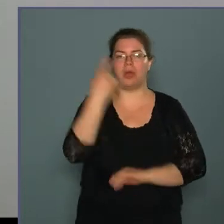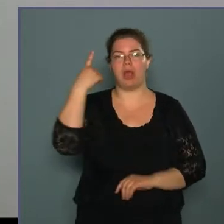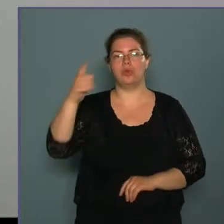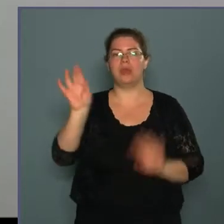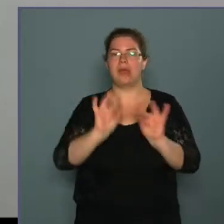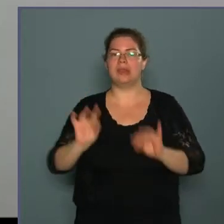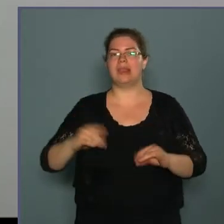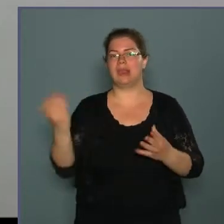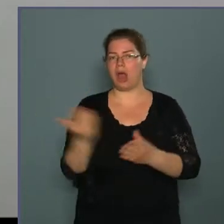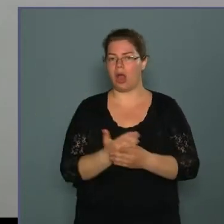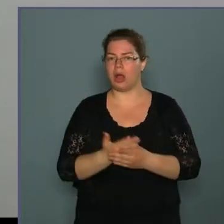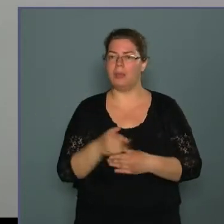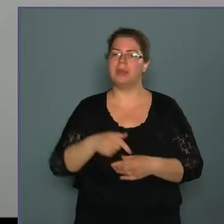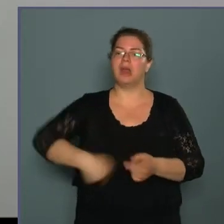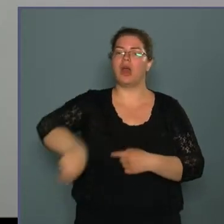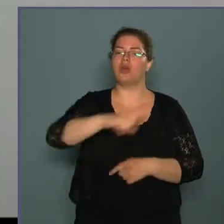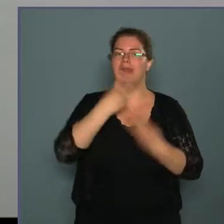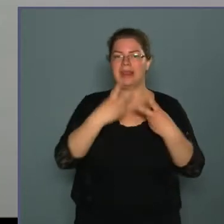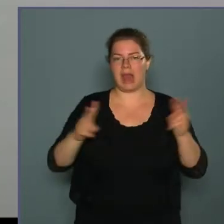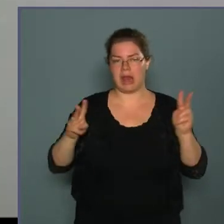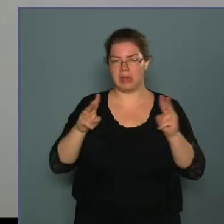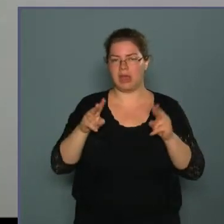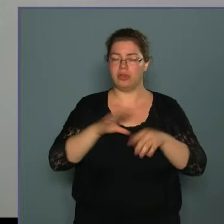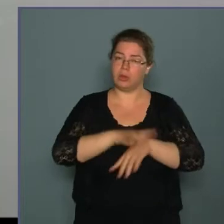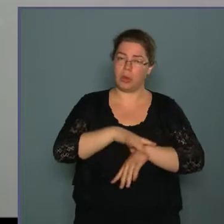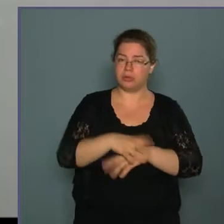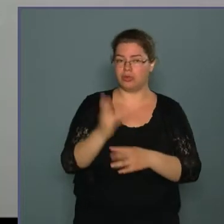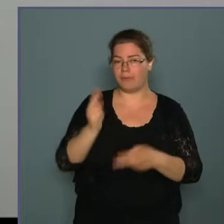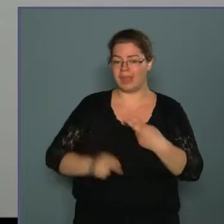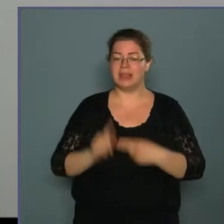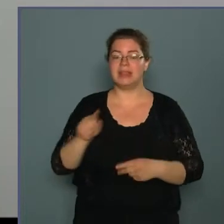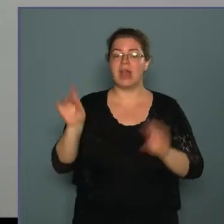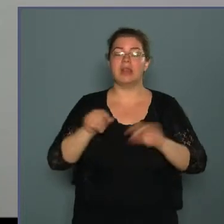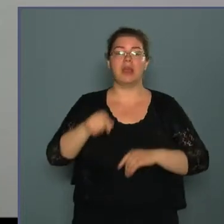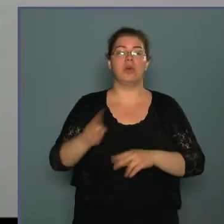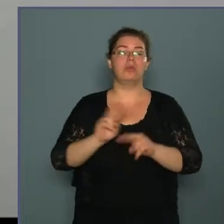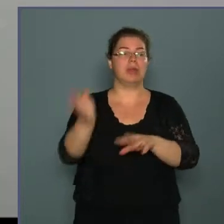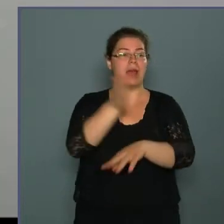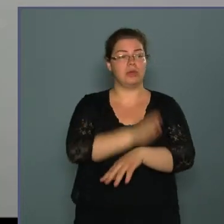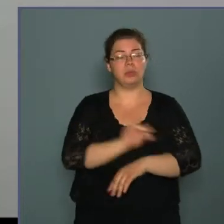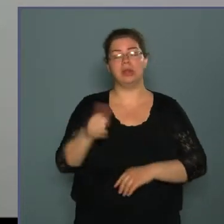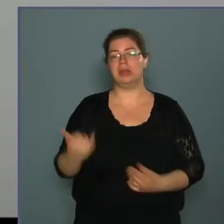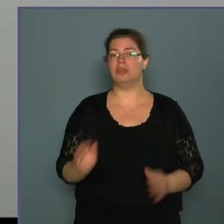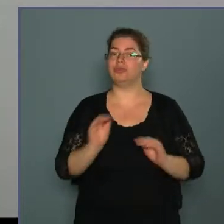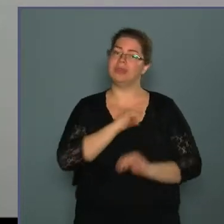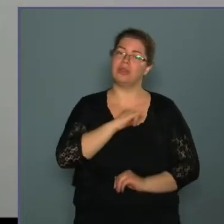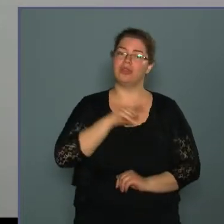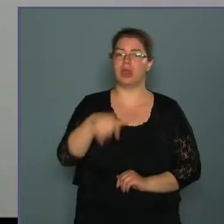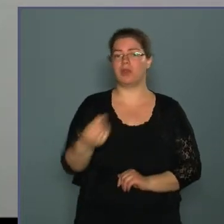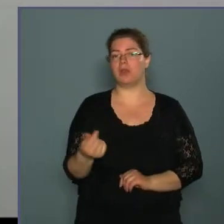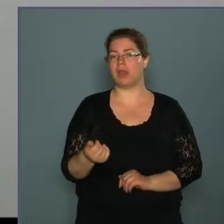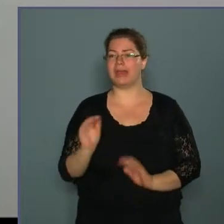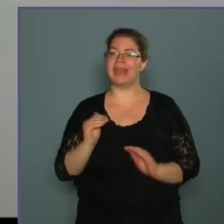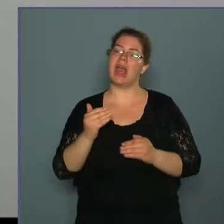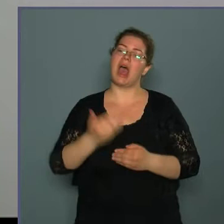a cég alkalmazni, a körzet ellátását, hogy az orvosok végzik, de a cég ott áll a hátuk mögött, és biztosítja azt az anyagi hátteret,